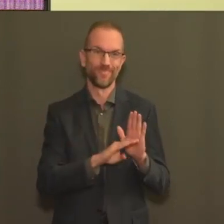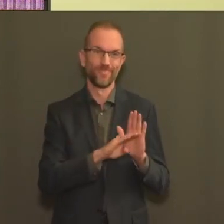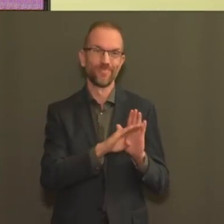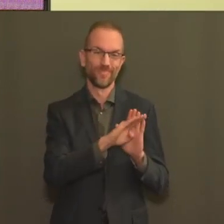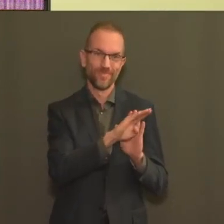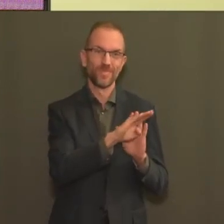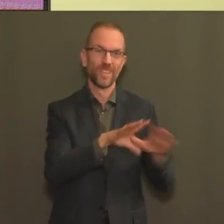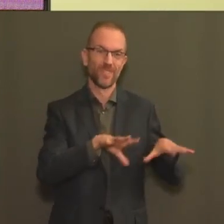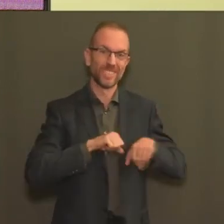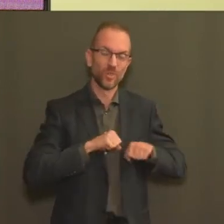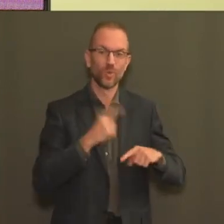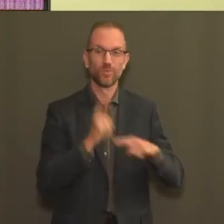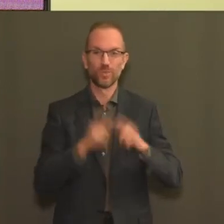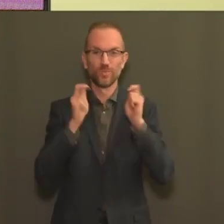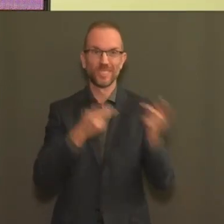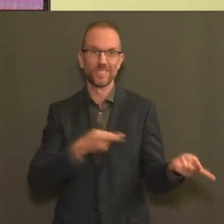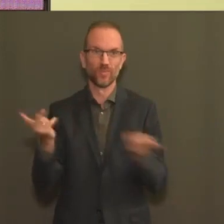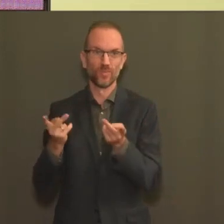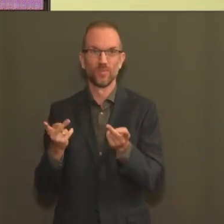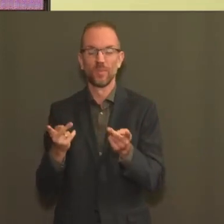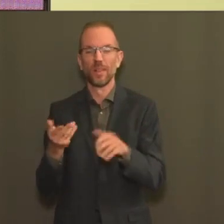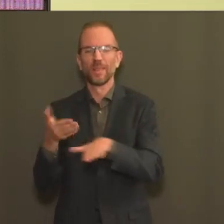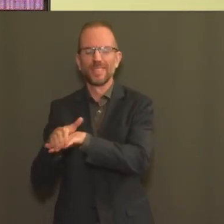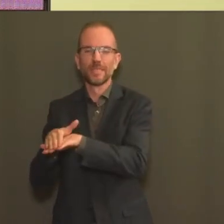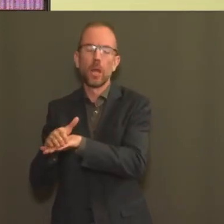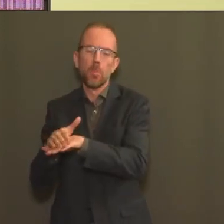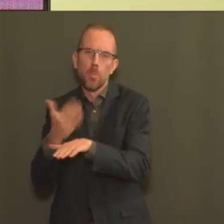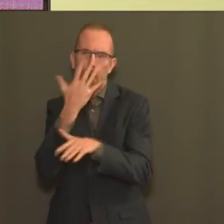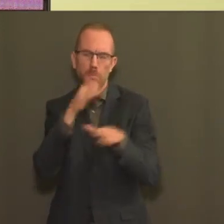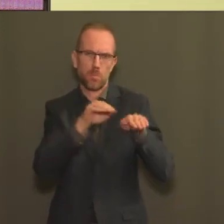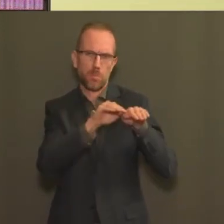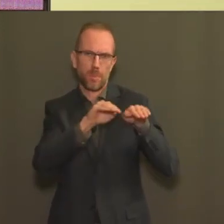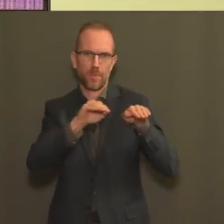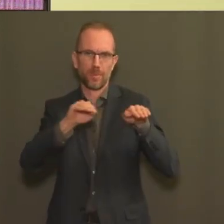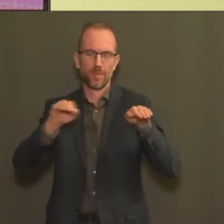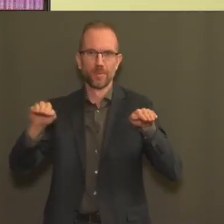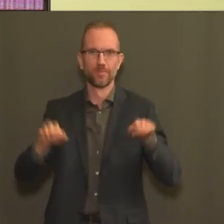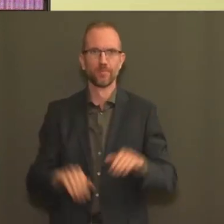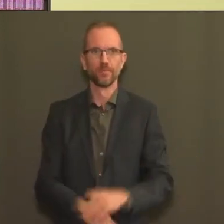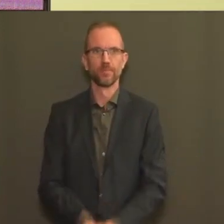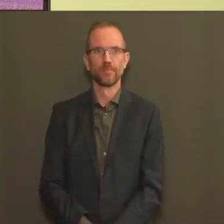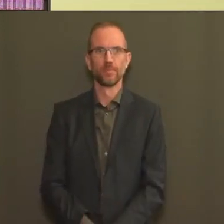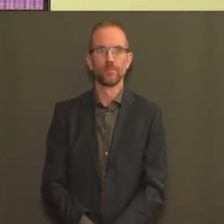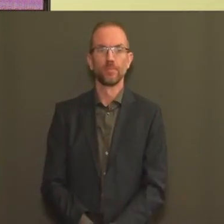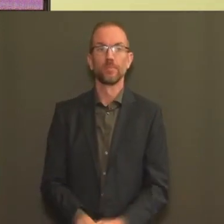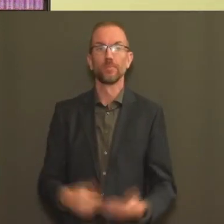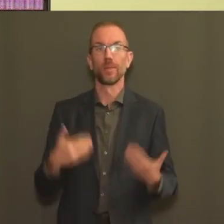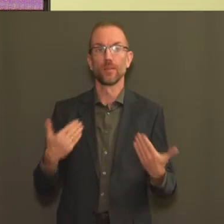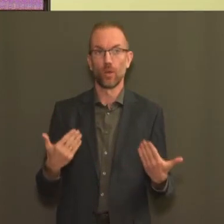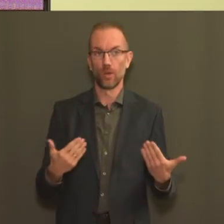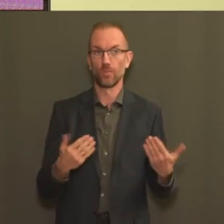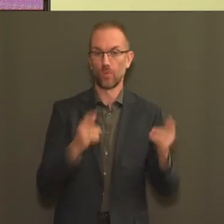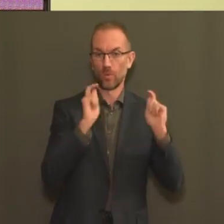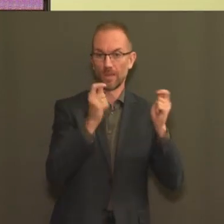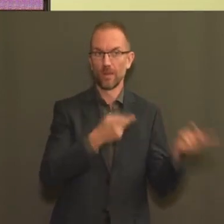et nous avons une stabilisation au niveau des décès. Il y a actuellement moins d'hospitalisations des personnes de plus de 80